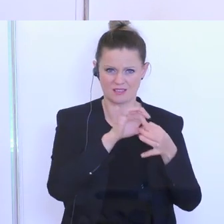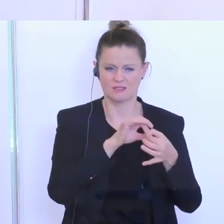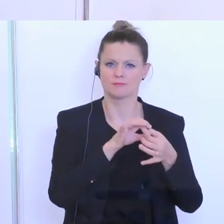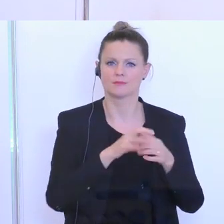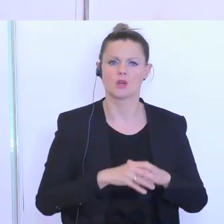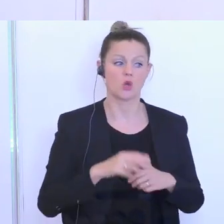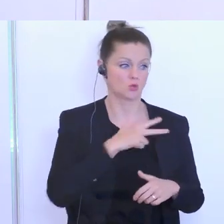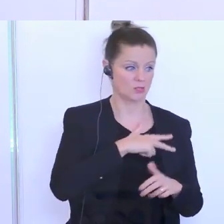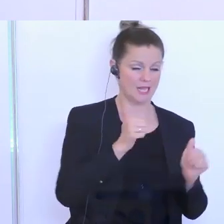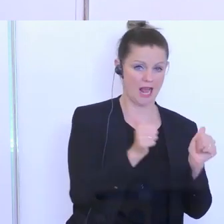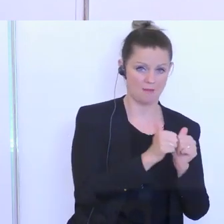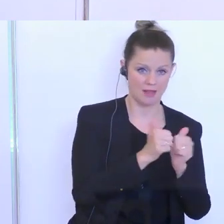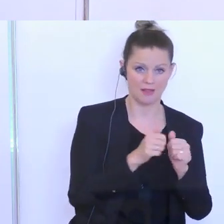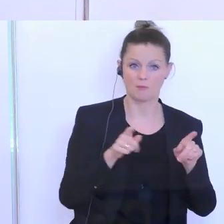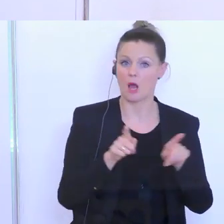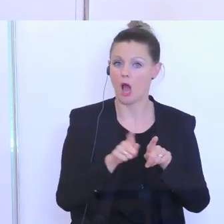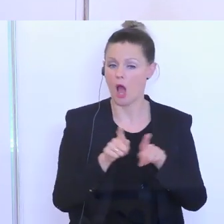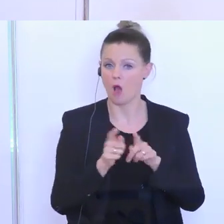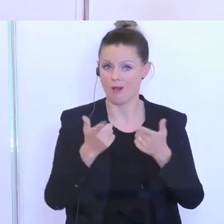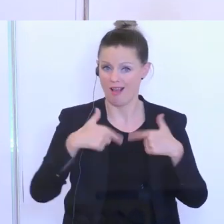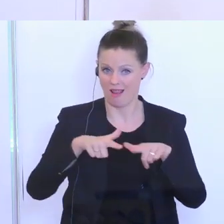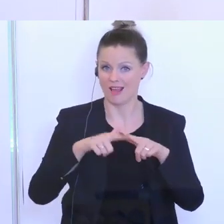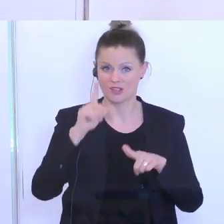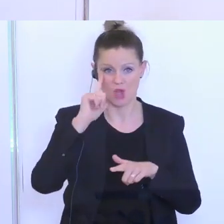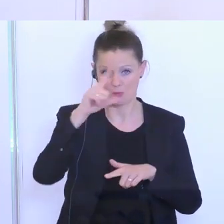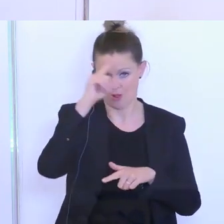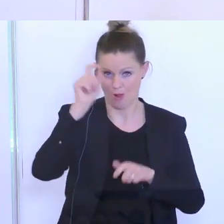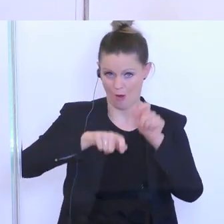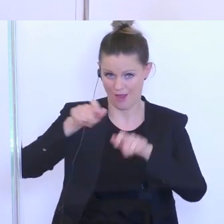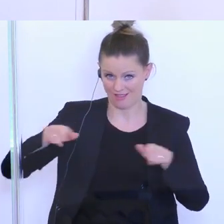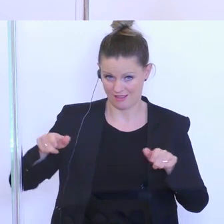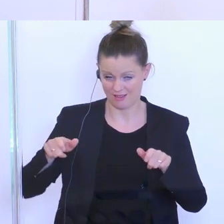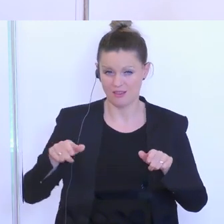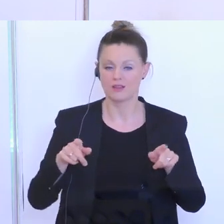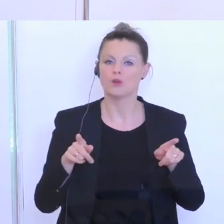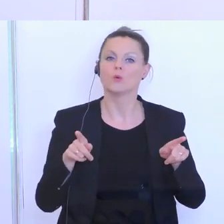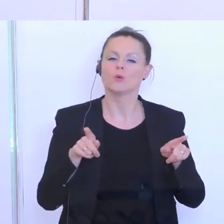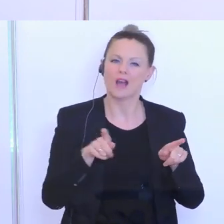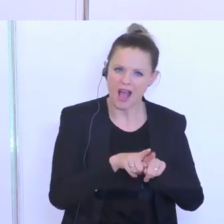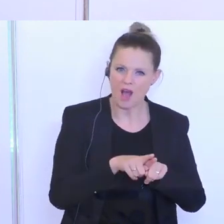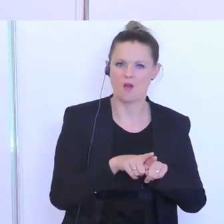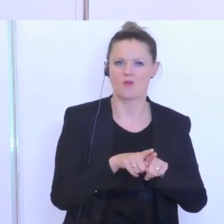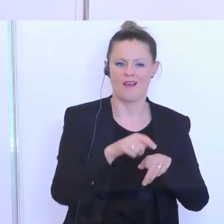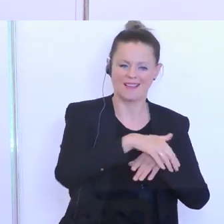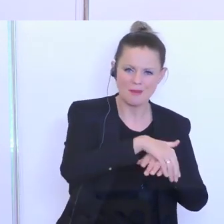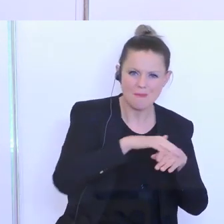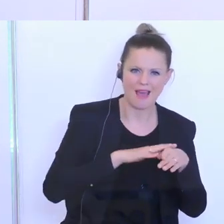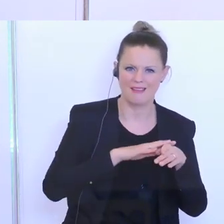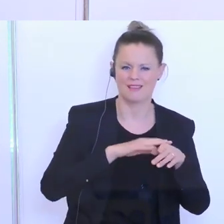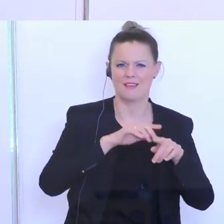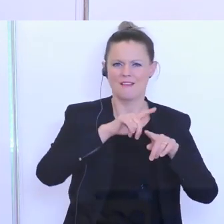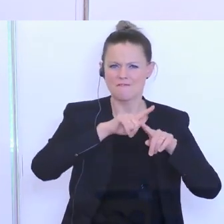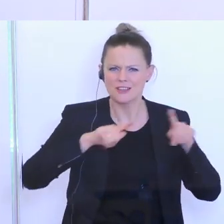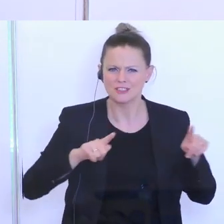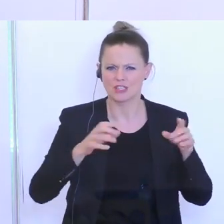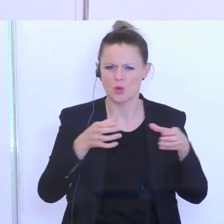sowohl mit den Sozialpartnern, aber auch mit den Landeshauptleuten und auch mit den Gemeinden, mit unterschiedlichen